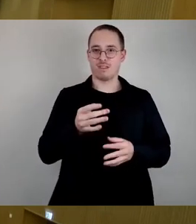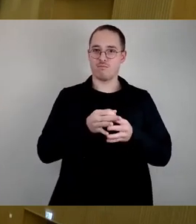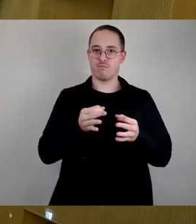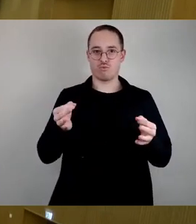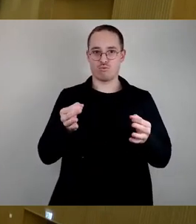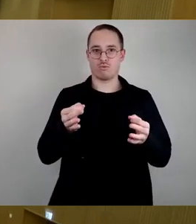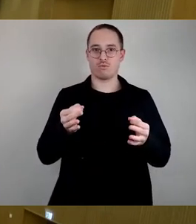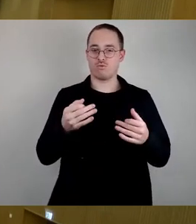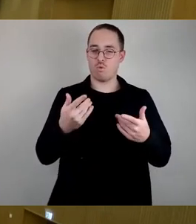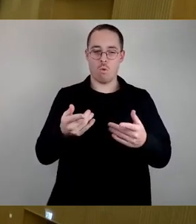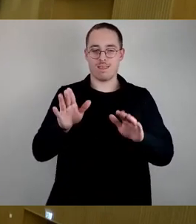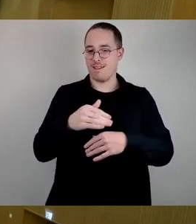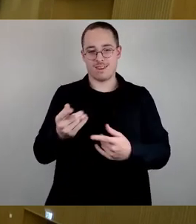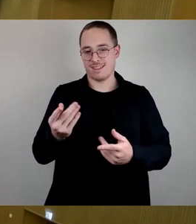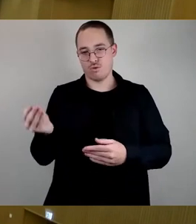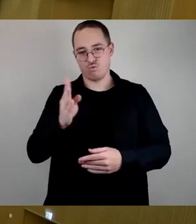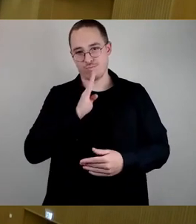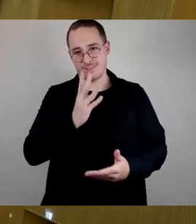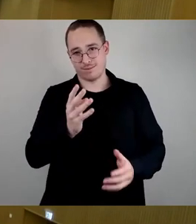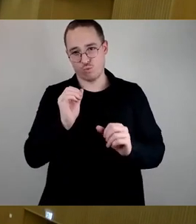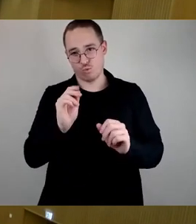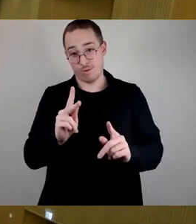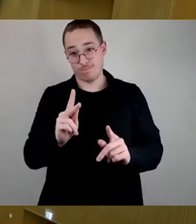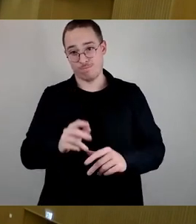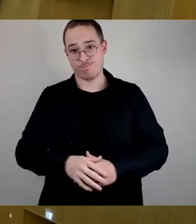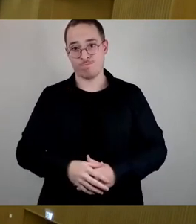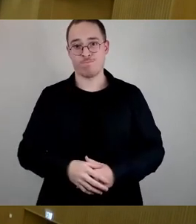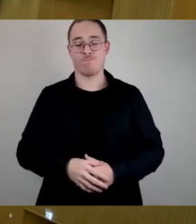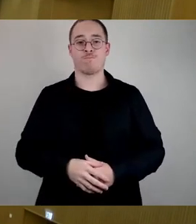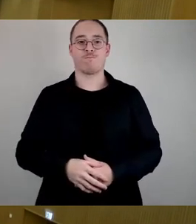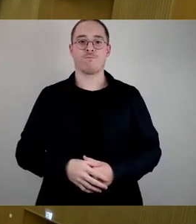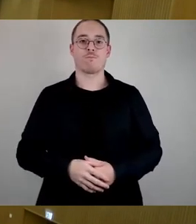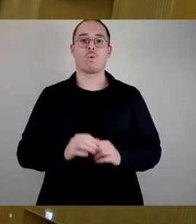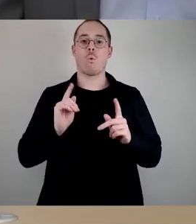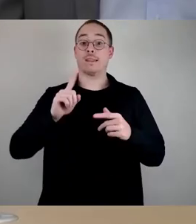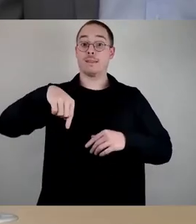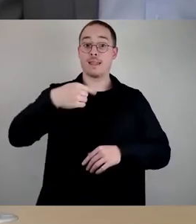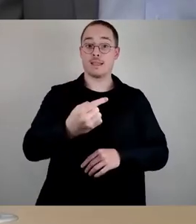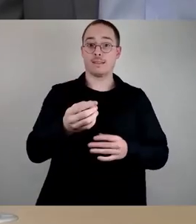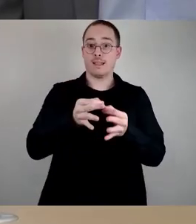Redebeitrag. Wir kommen damit zum nächsten Tagesordnungspunkt. Aktuelle Stunde zum Mal.